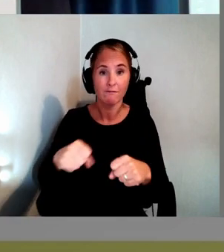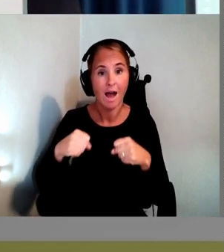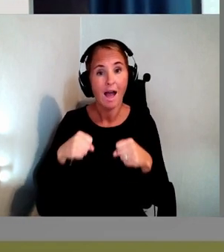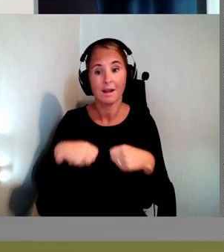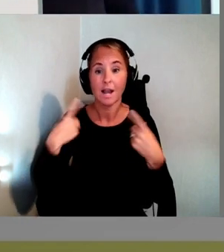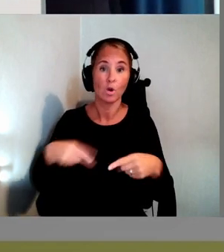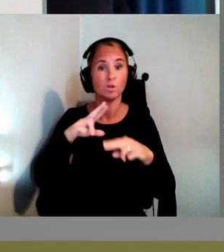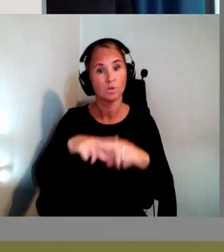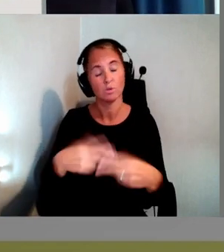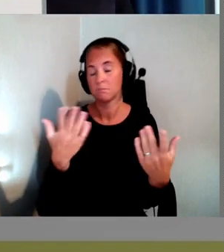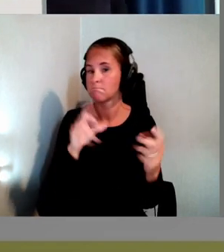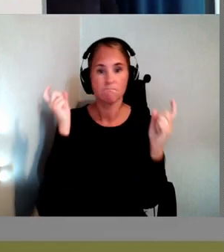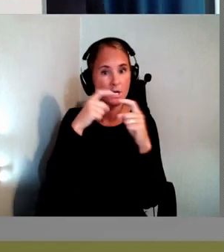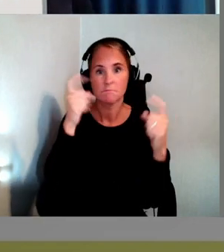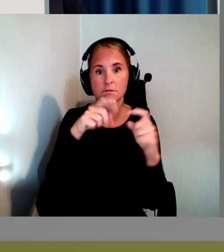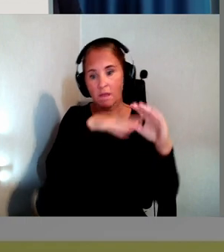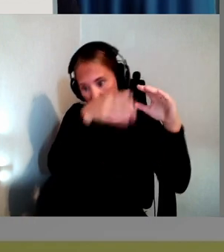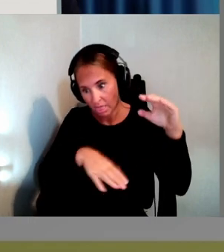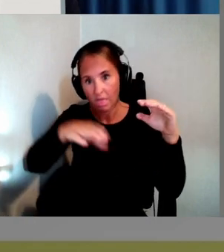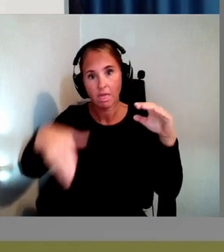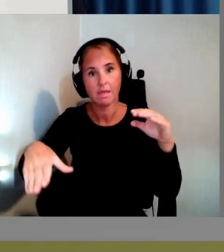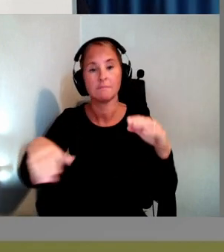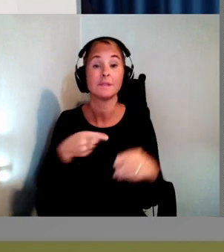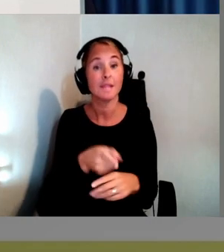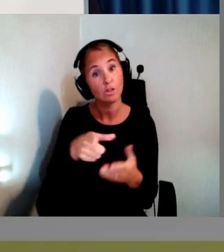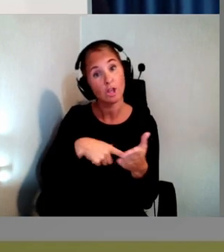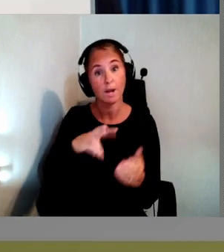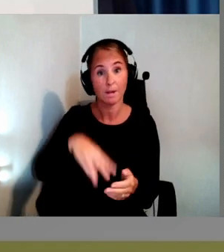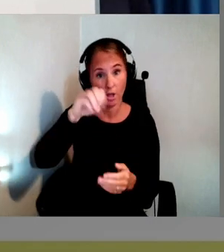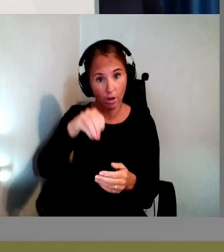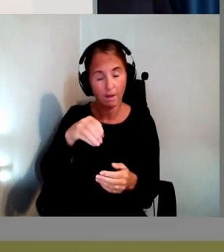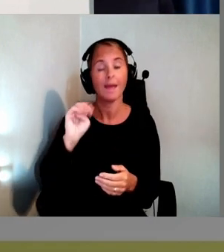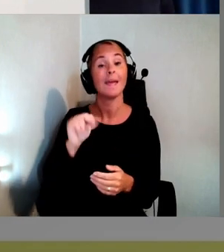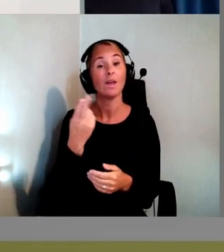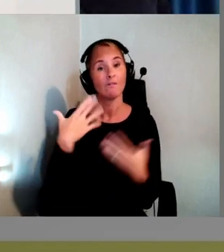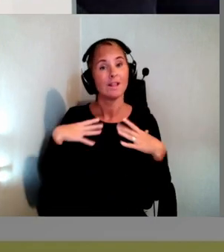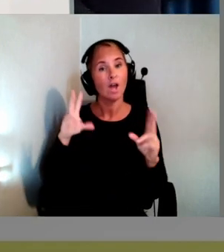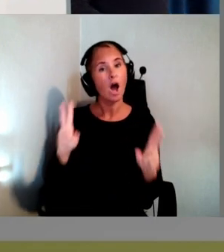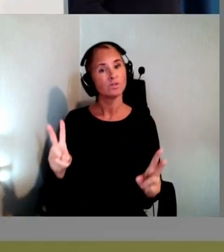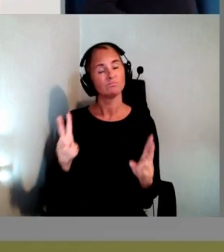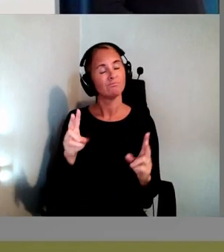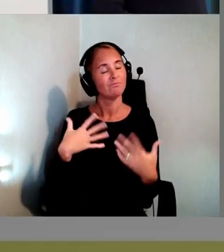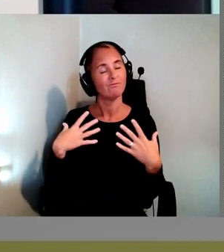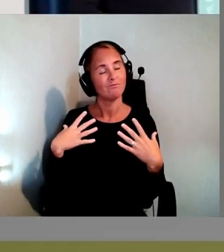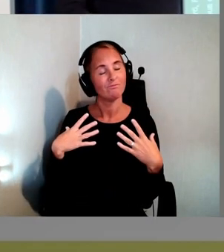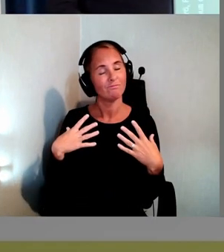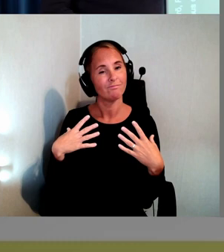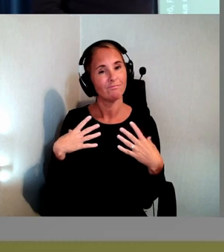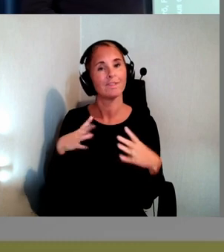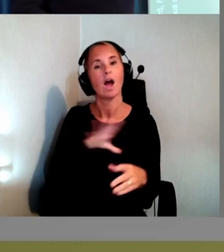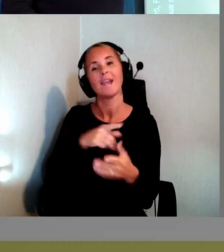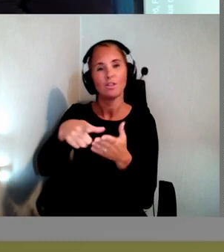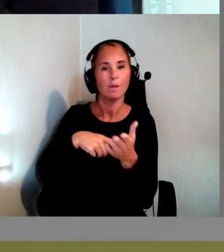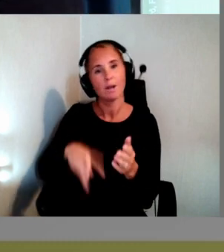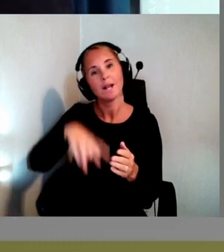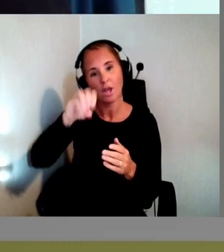Det är inte tillgängligt den här miljön som jag ritade upp här. Och EU vill inte ha sådana miljöer. Utan EU vill ha en värld där alla